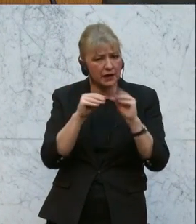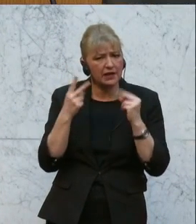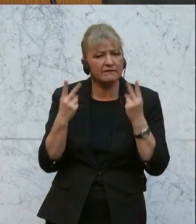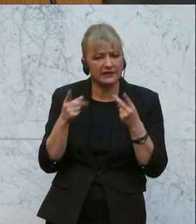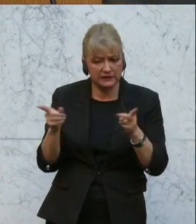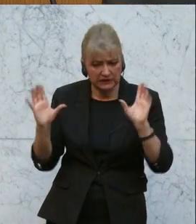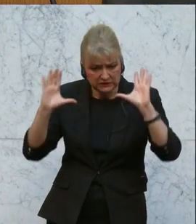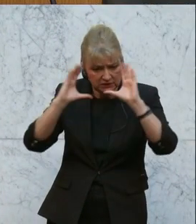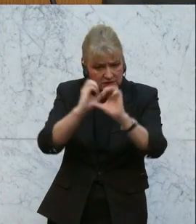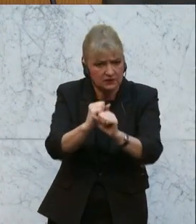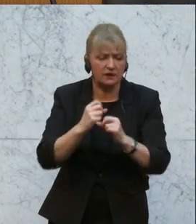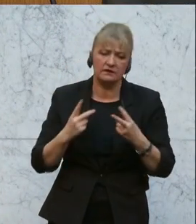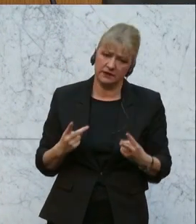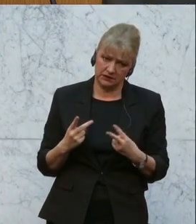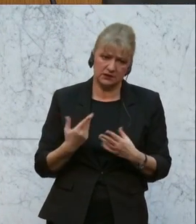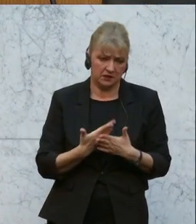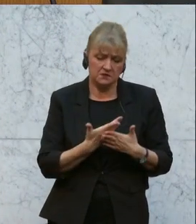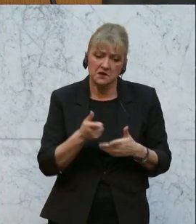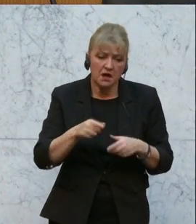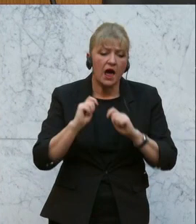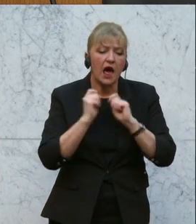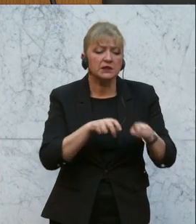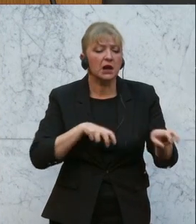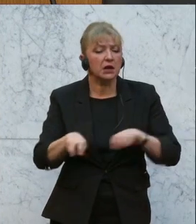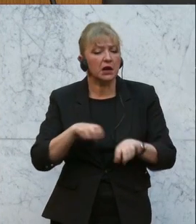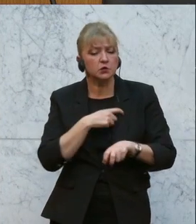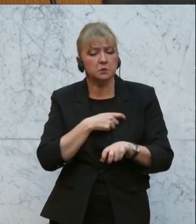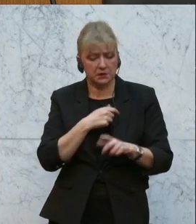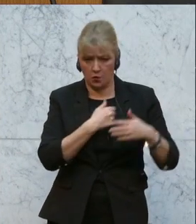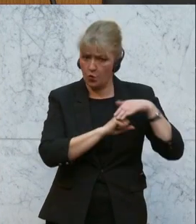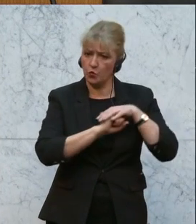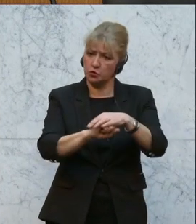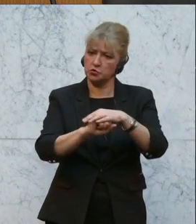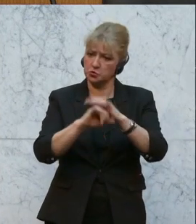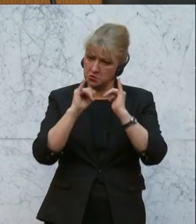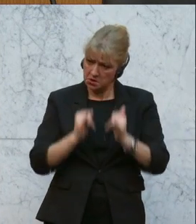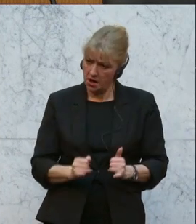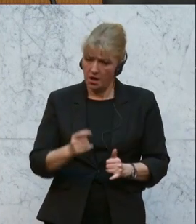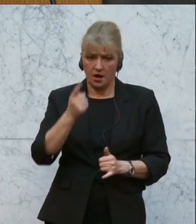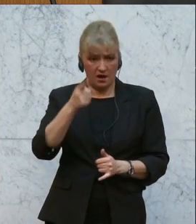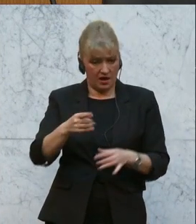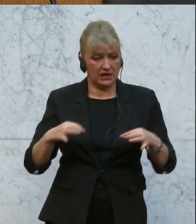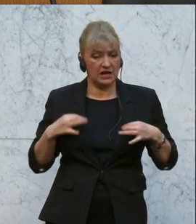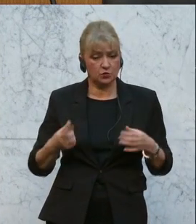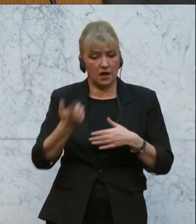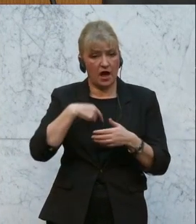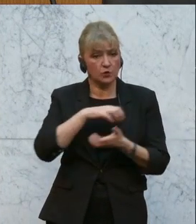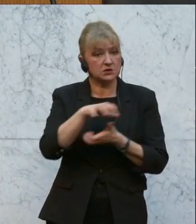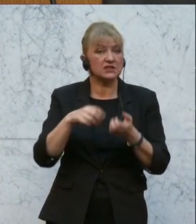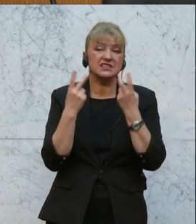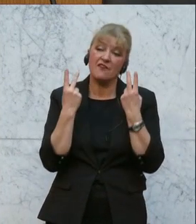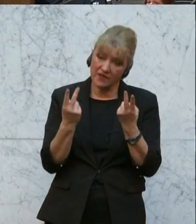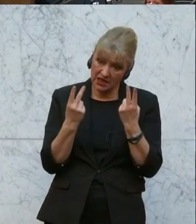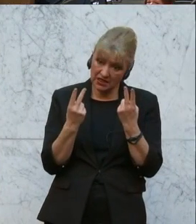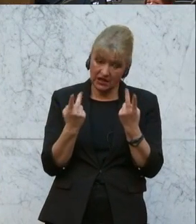rücken. Deshalb unterstützen wir auch den Antrag der Regierungsfraktionen und finden auch, dass das Projekt Gesund aus der Krise wichtig ist. Warum